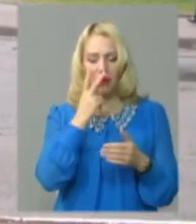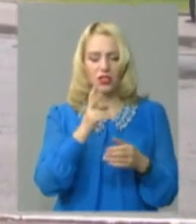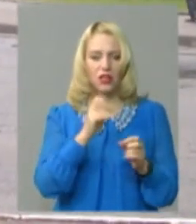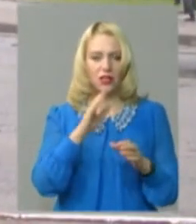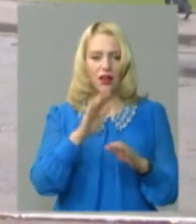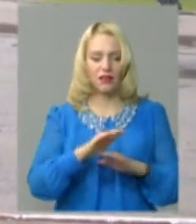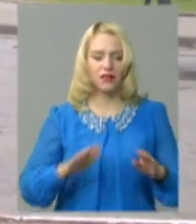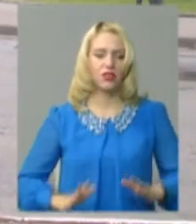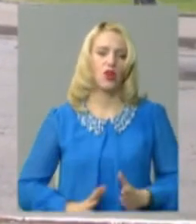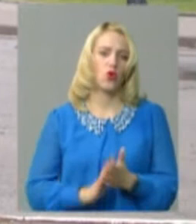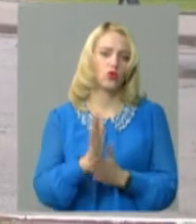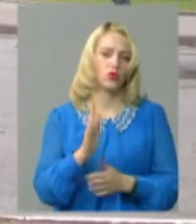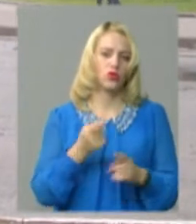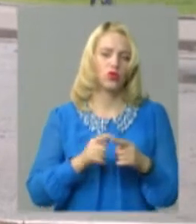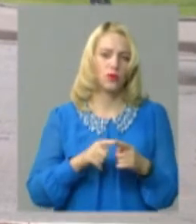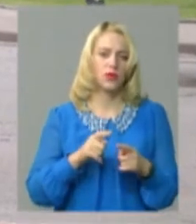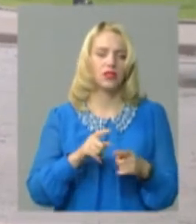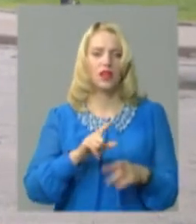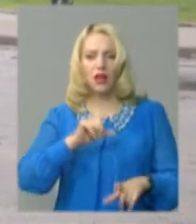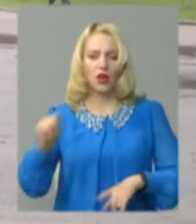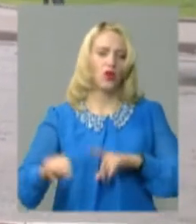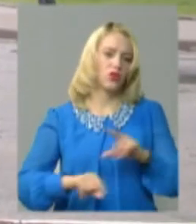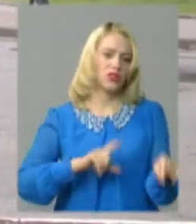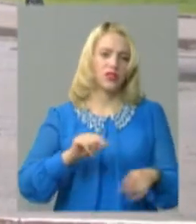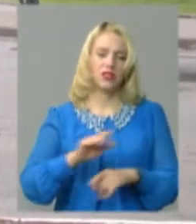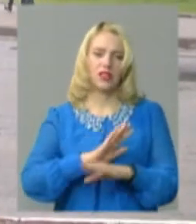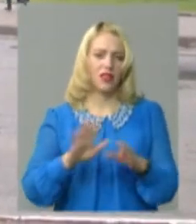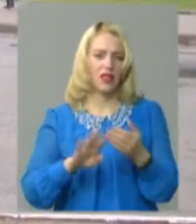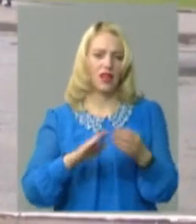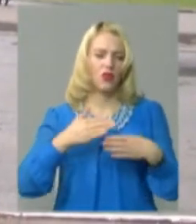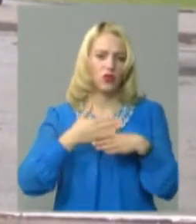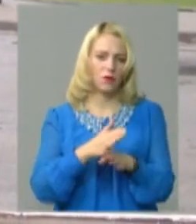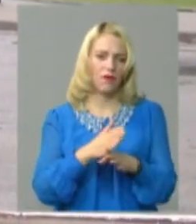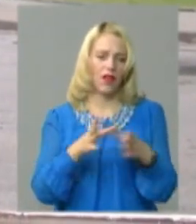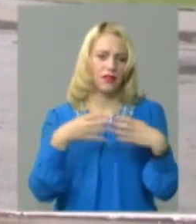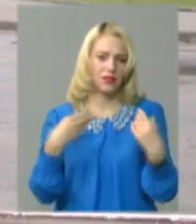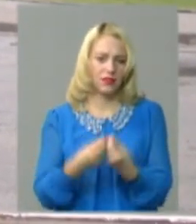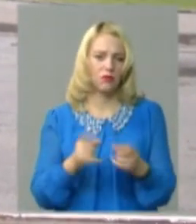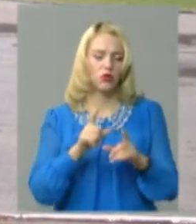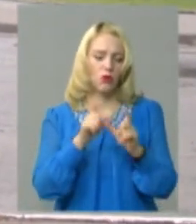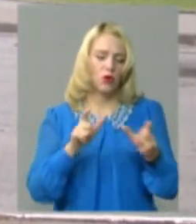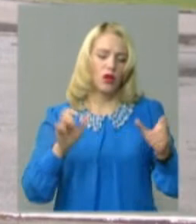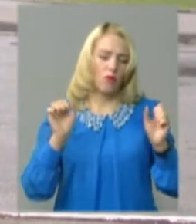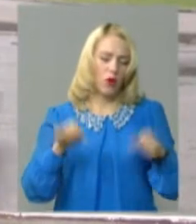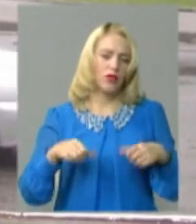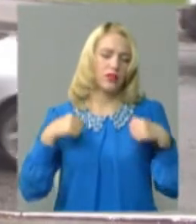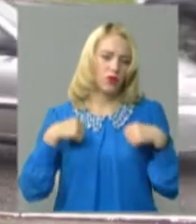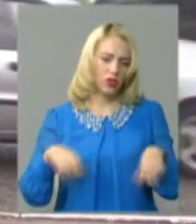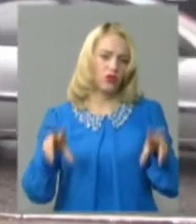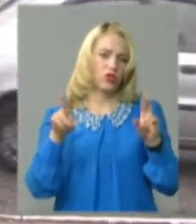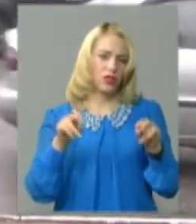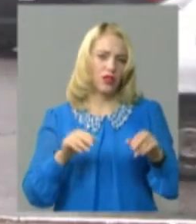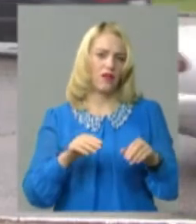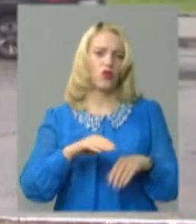діти ростуть, щоб ці безконечні роз'їзди, щоб вони не розбивали сім'ї, щоб люди могли спокійно, щасливо і в